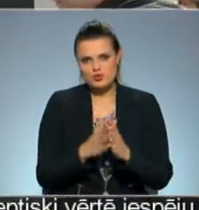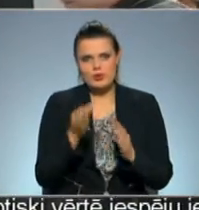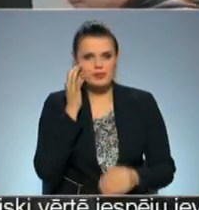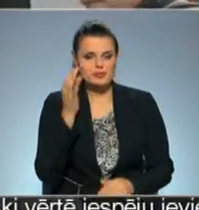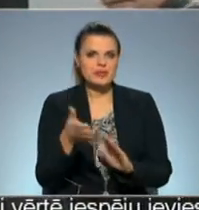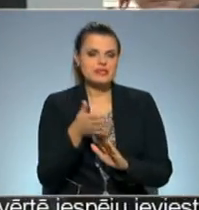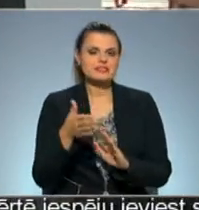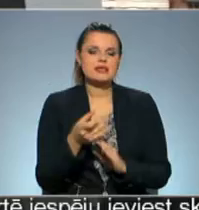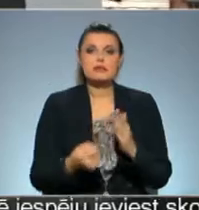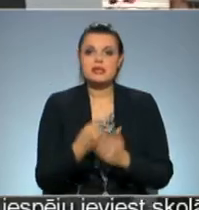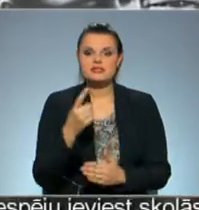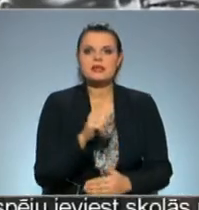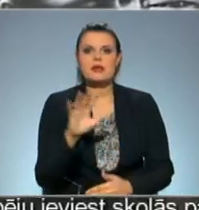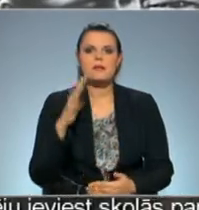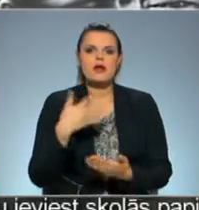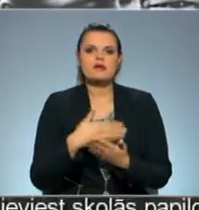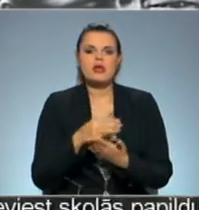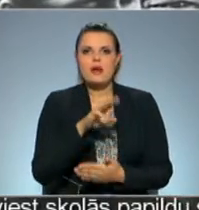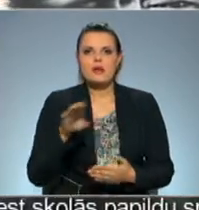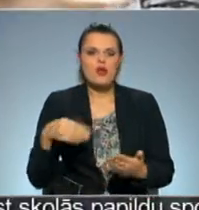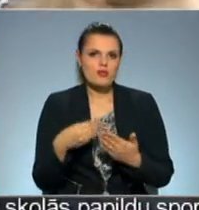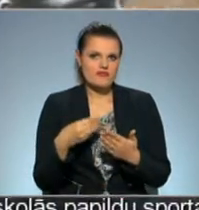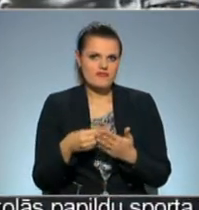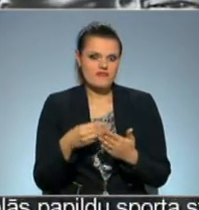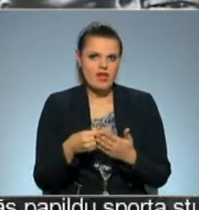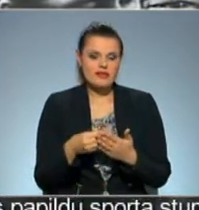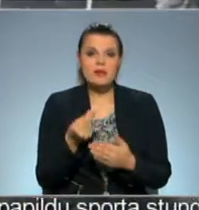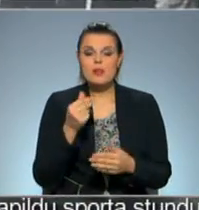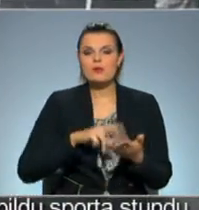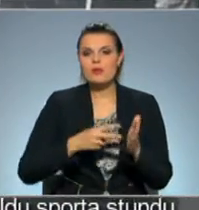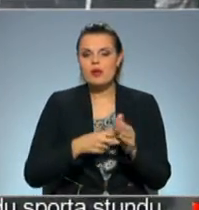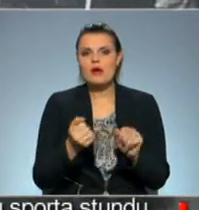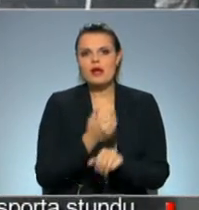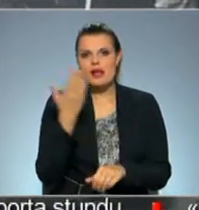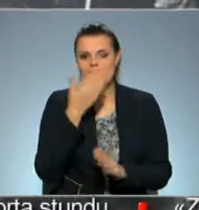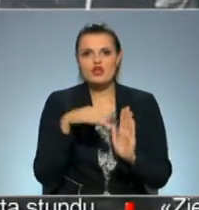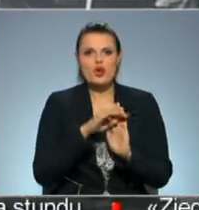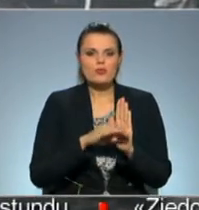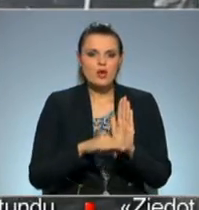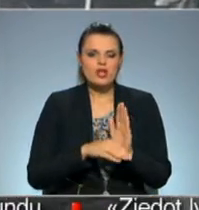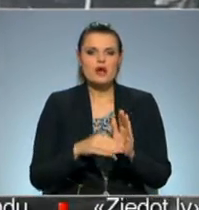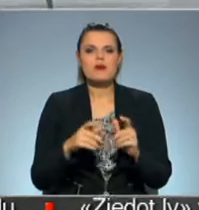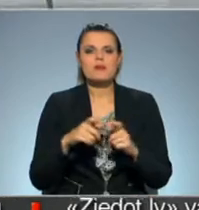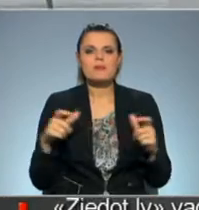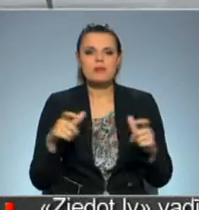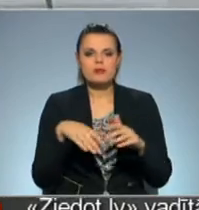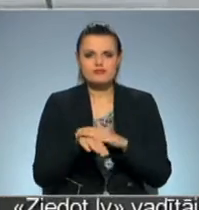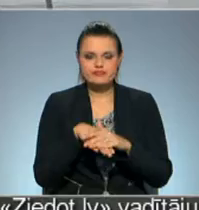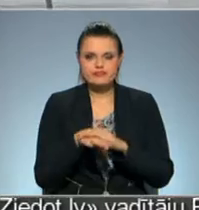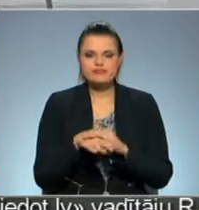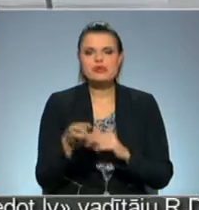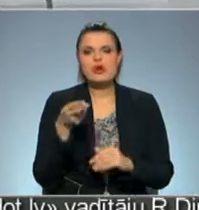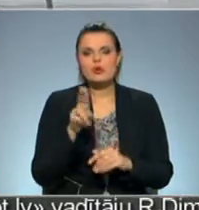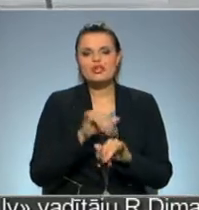Precizējumi izrādījušies piekdaļa miljonu vērtībā. Naudu paredzēt gan kīno programām, gan buklete tiražēšanai un